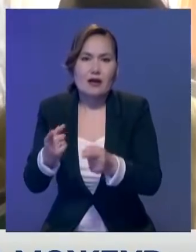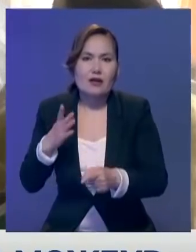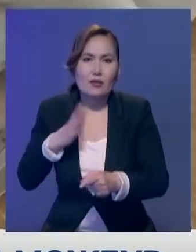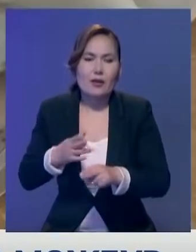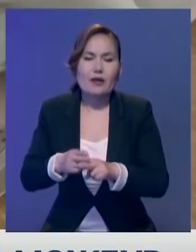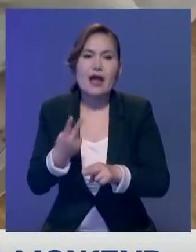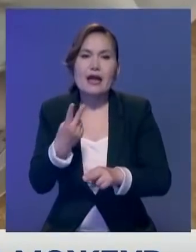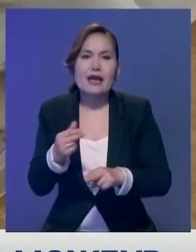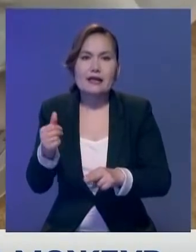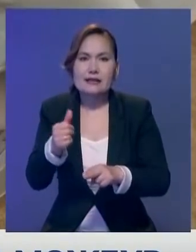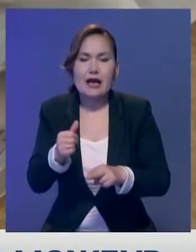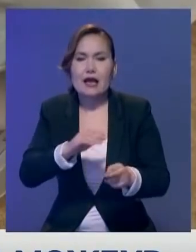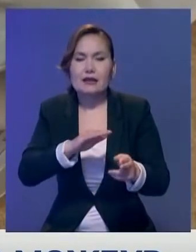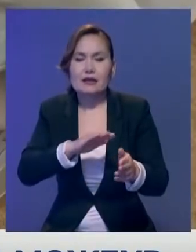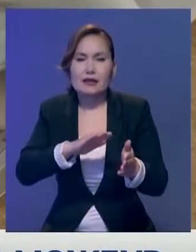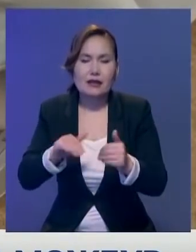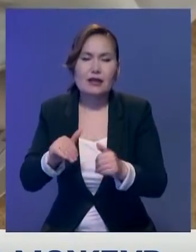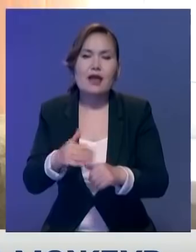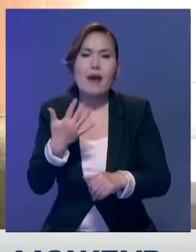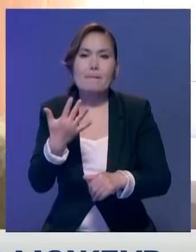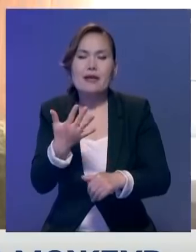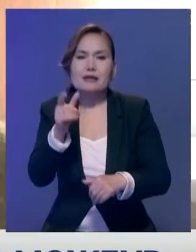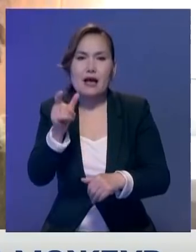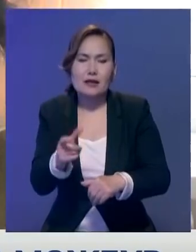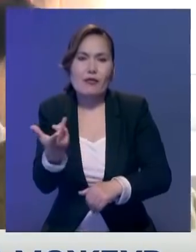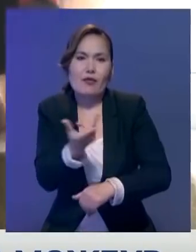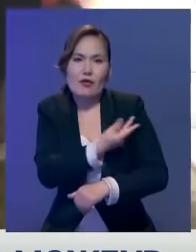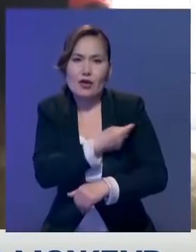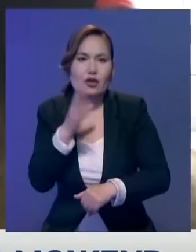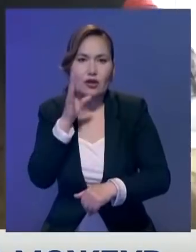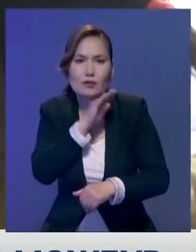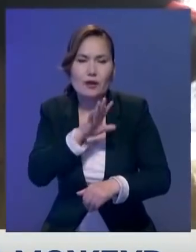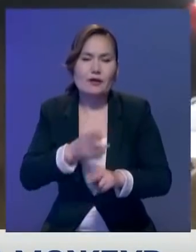Қазақстандық вакцина өндірісі ұлғайтылмақ.